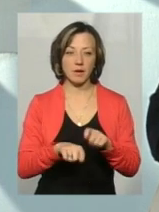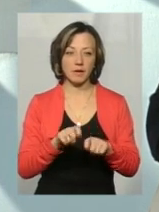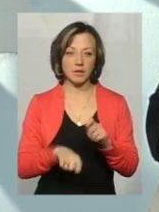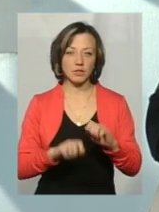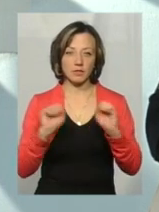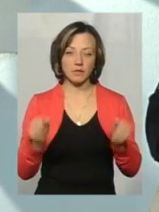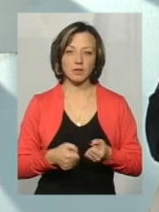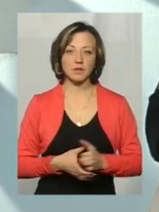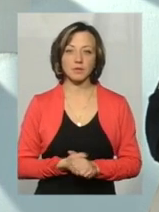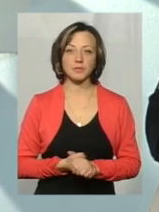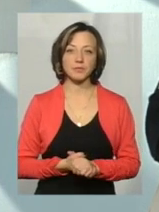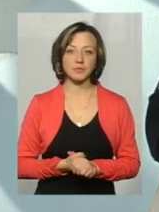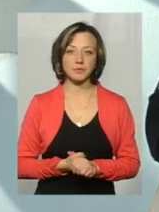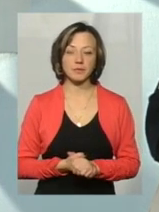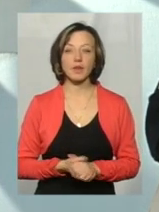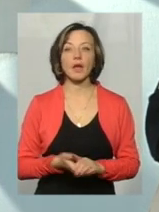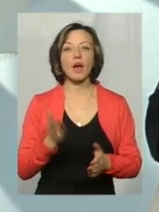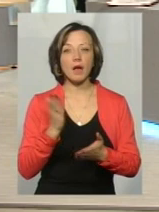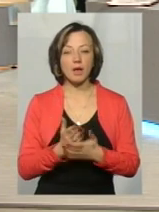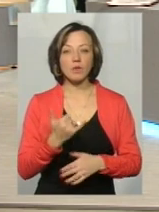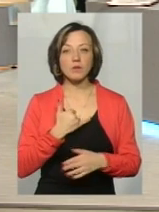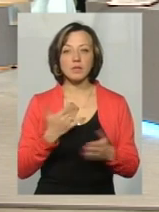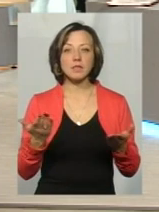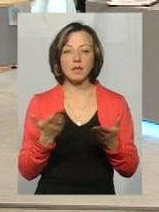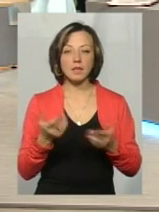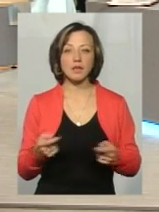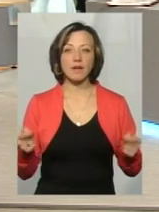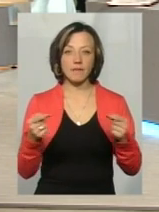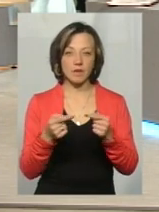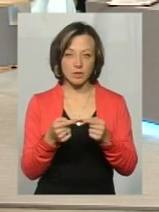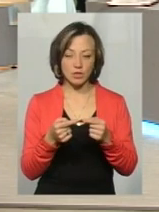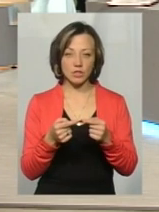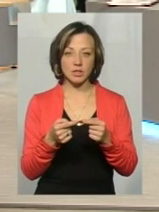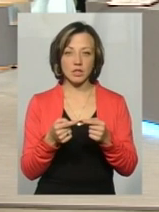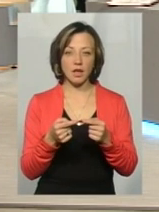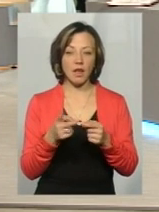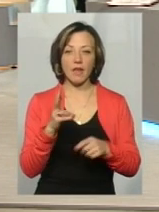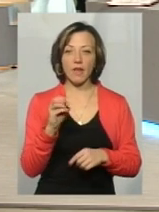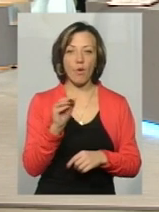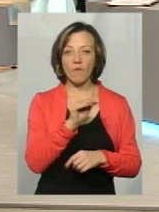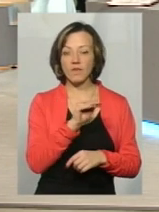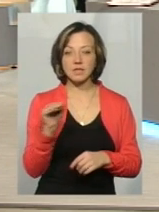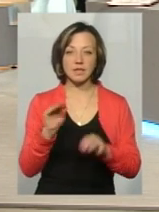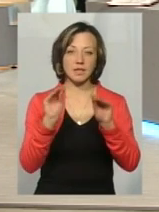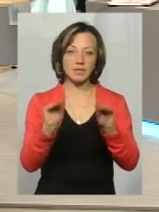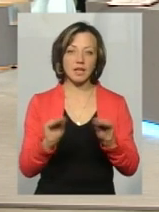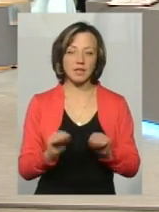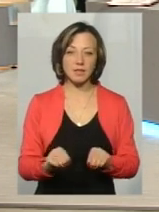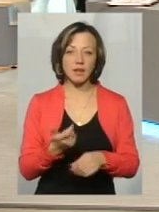рухалися. А є в нас якісь такі визначені, хоча б неофіційно, можливо, якась статистика,